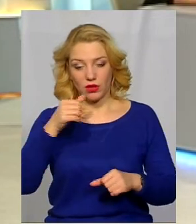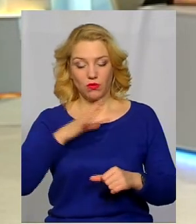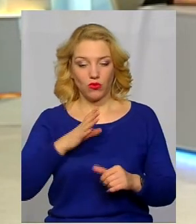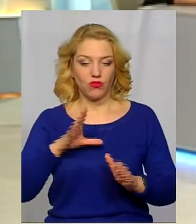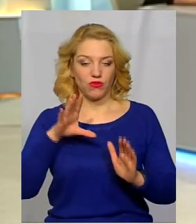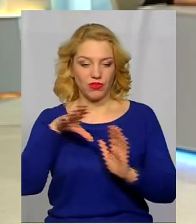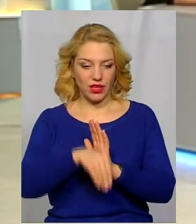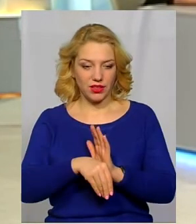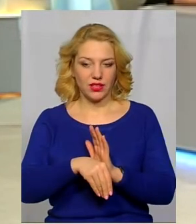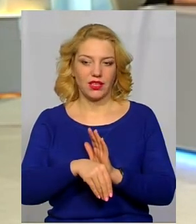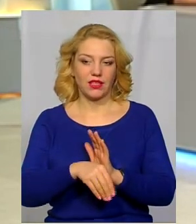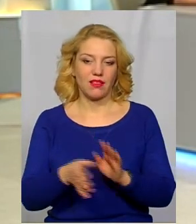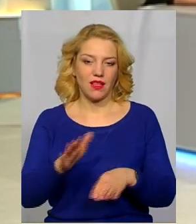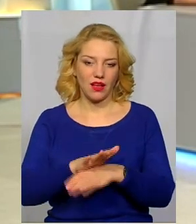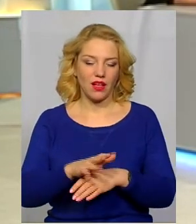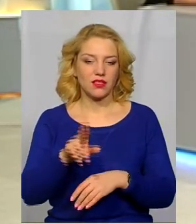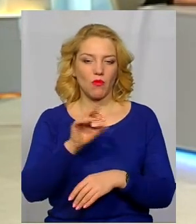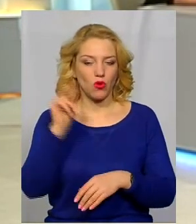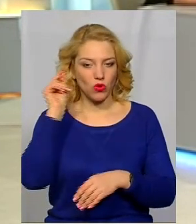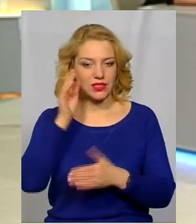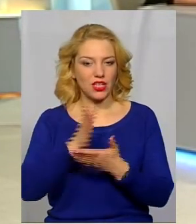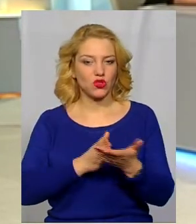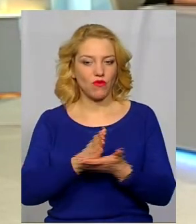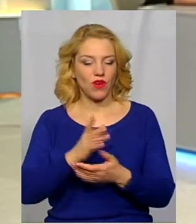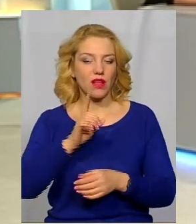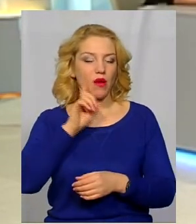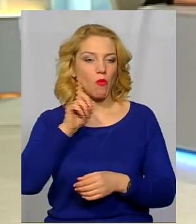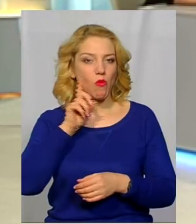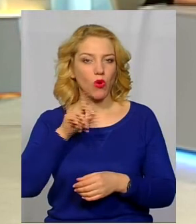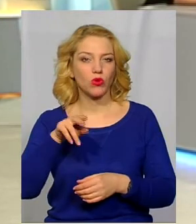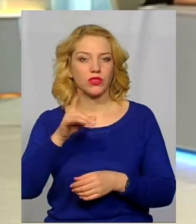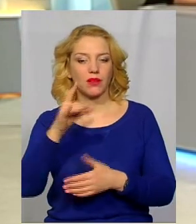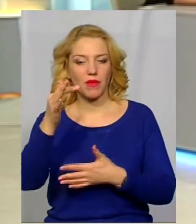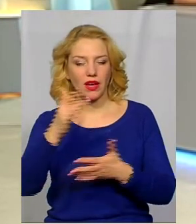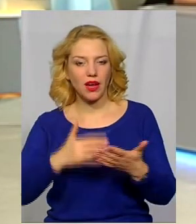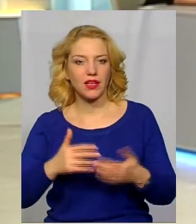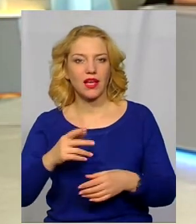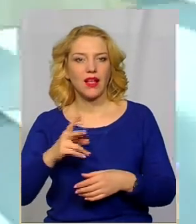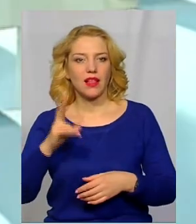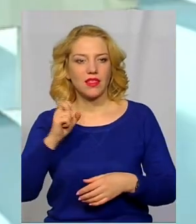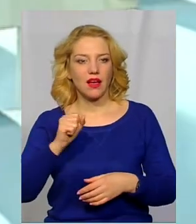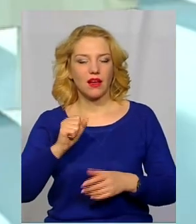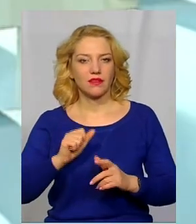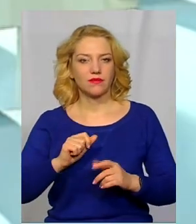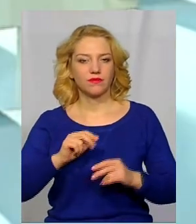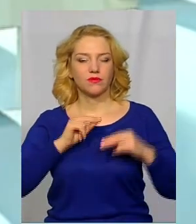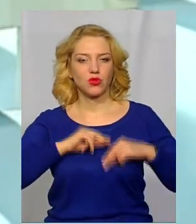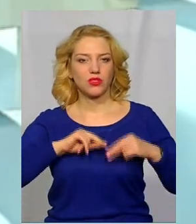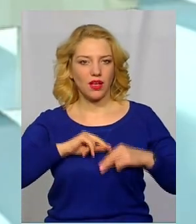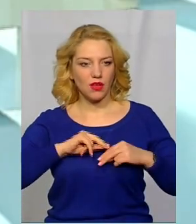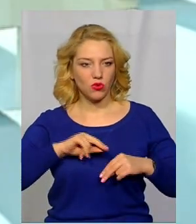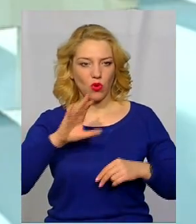стажування молоді в апараті Хмельницької ОДА. Чи стажуються і чи претендують на посади? Так, звичайно, стажуються